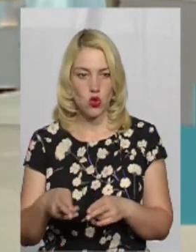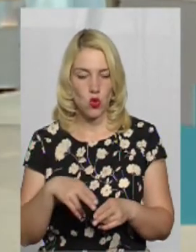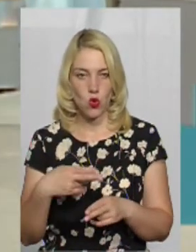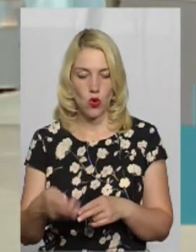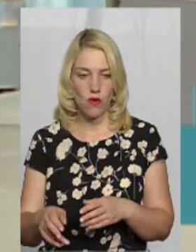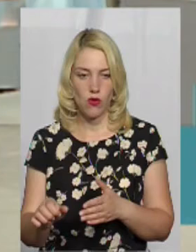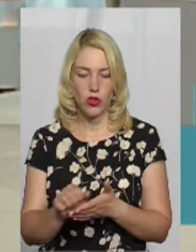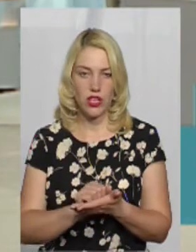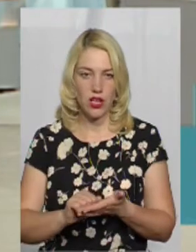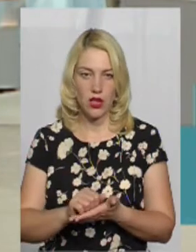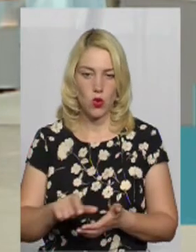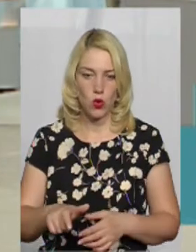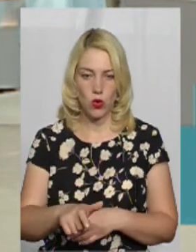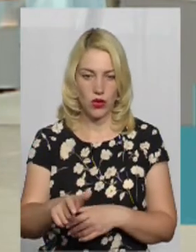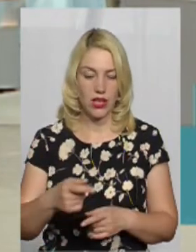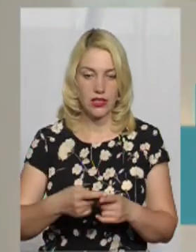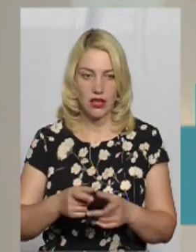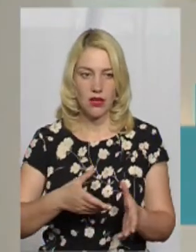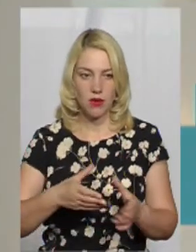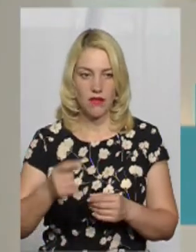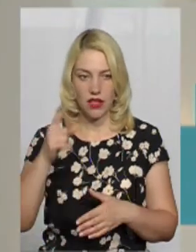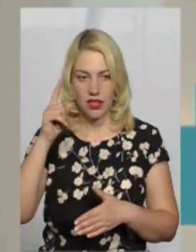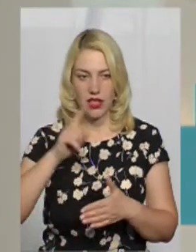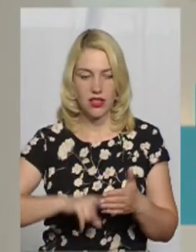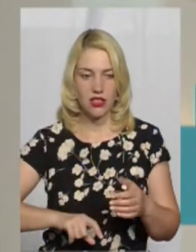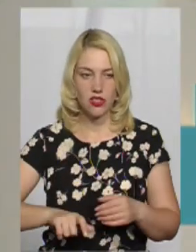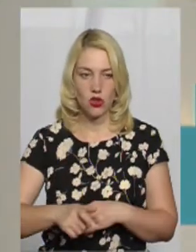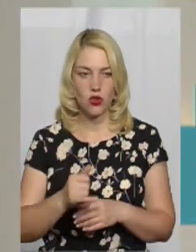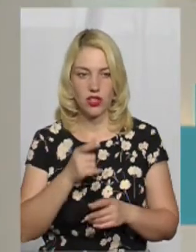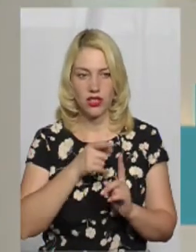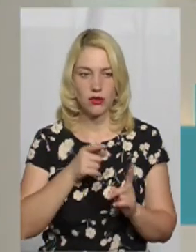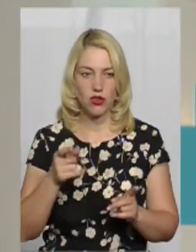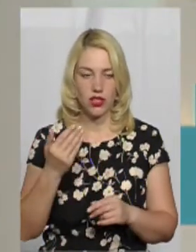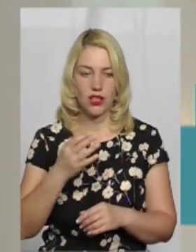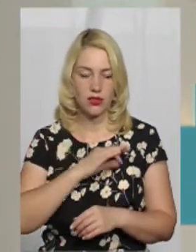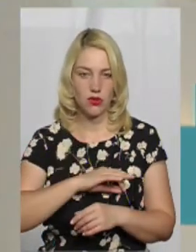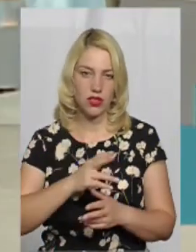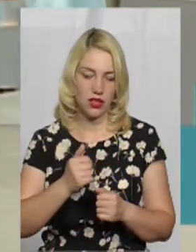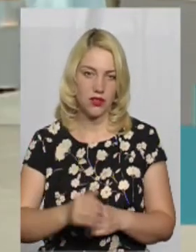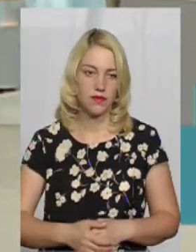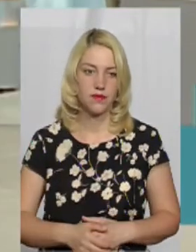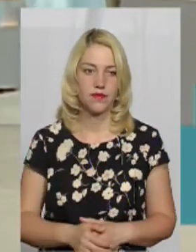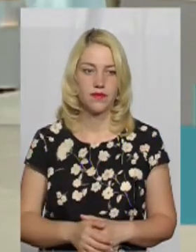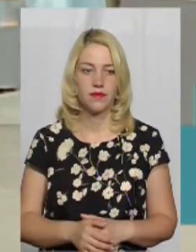надійність цієї дороги і строки її експлуатації? Так, звичайно.